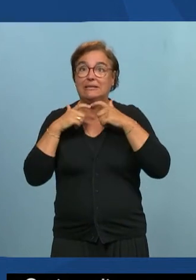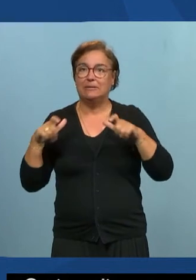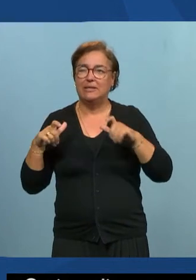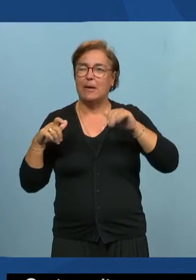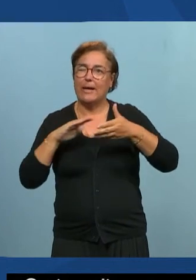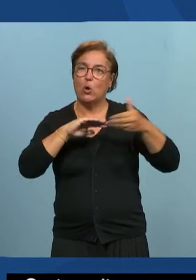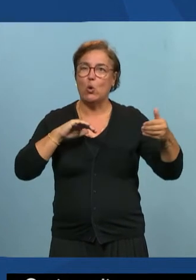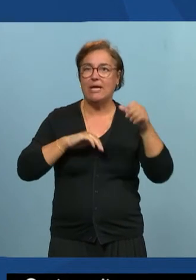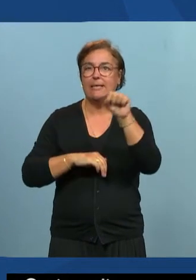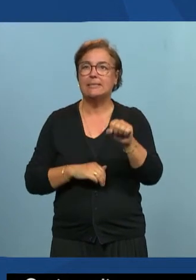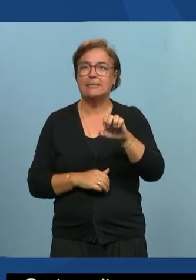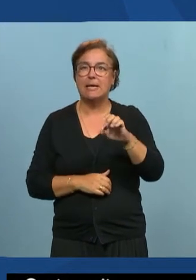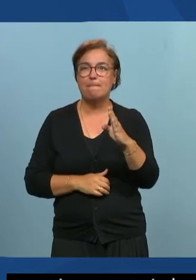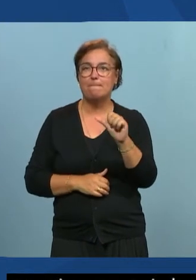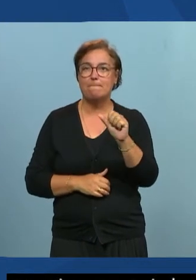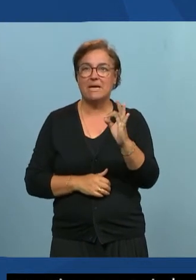Voilà.